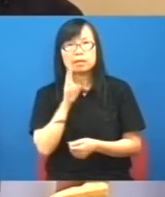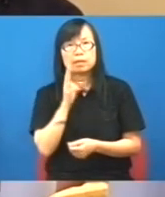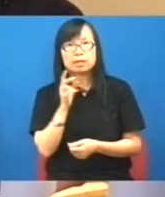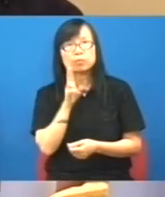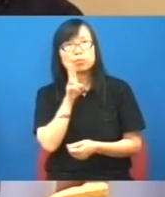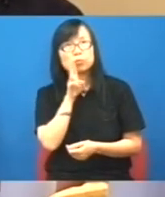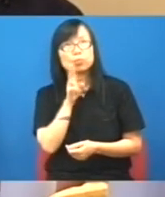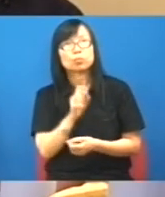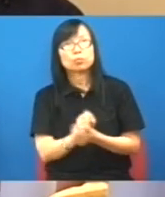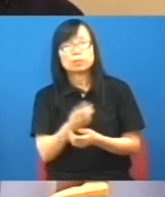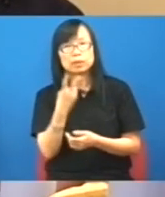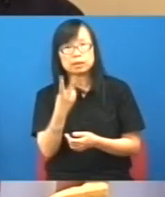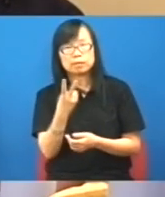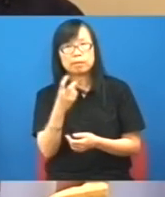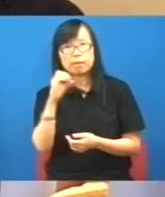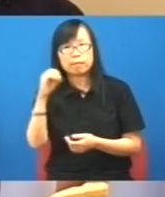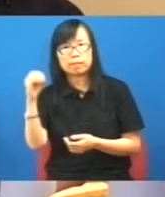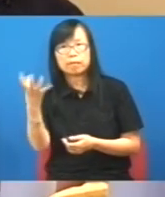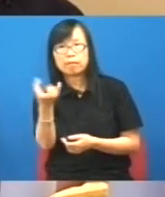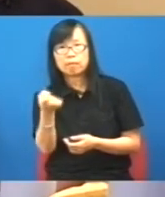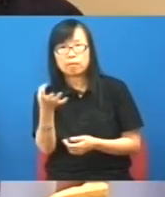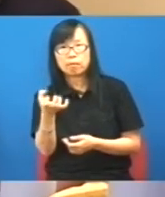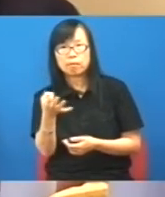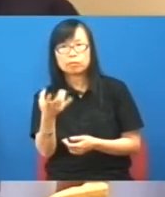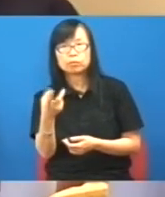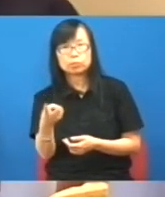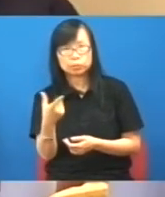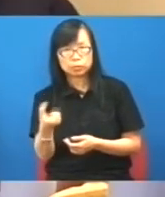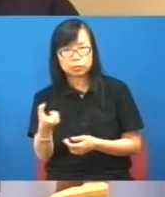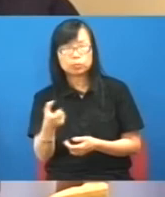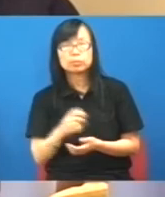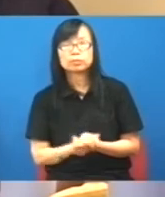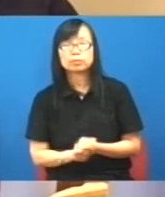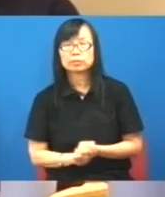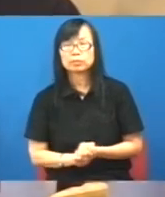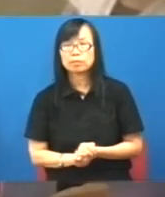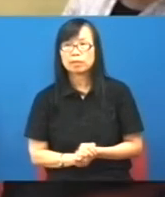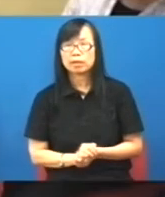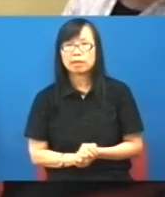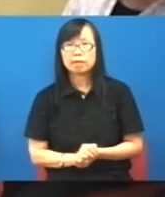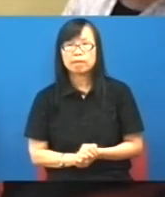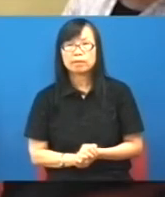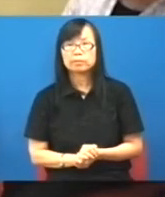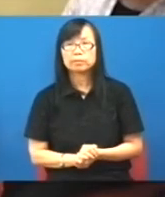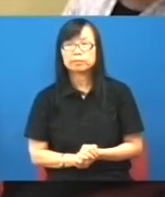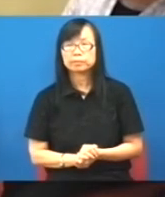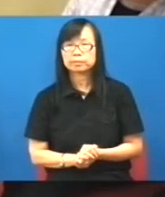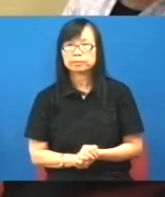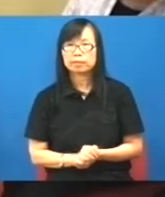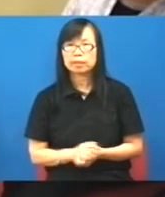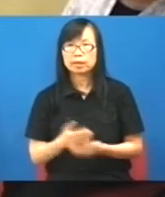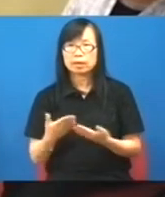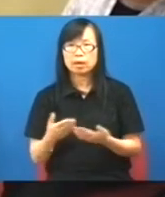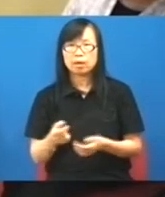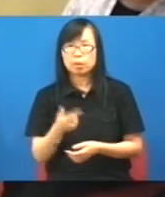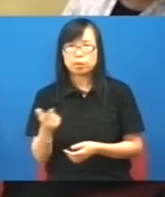是說話實際上我就覺得現在原